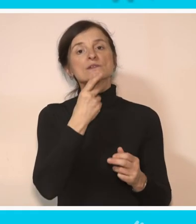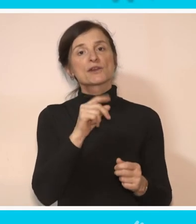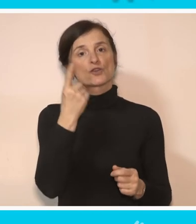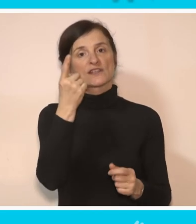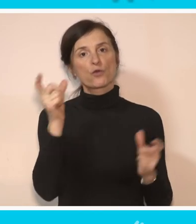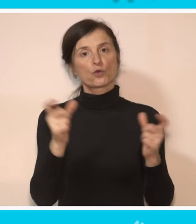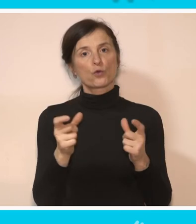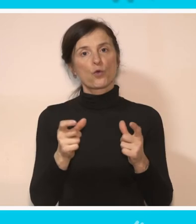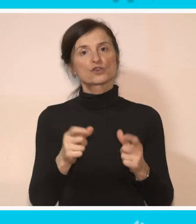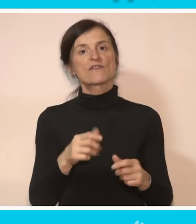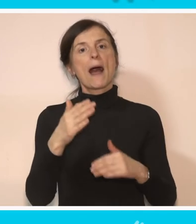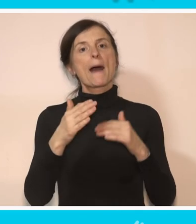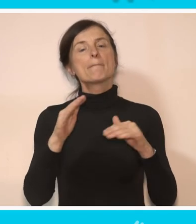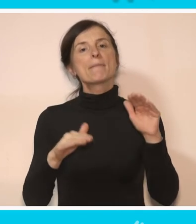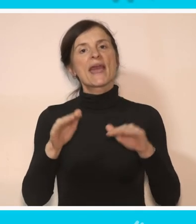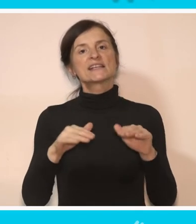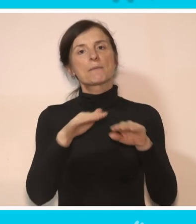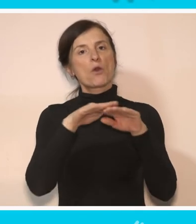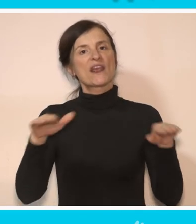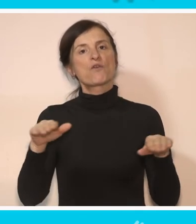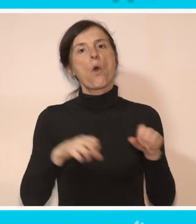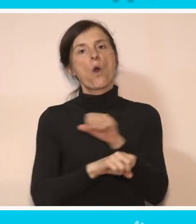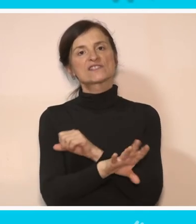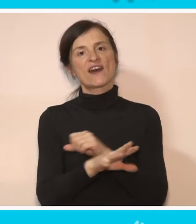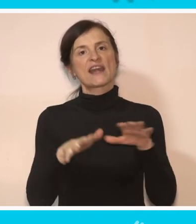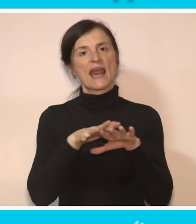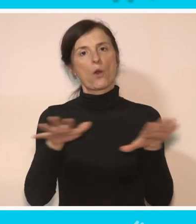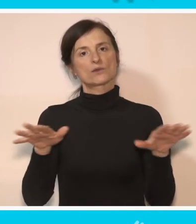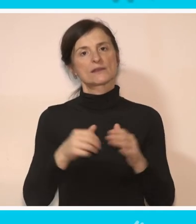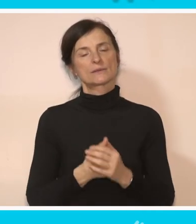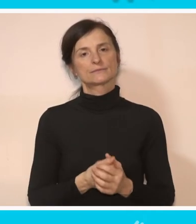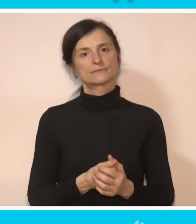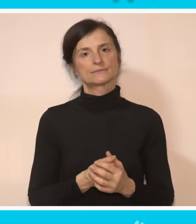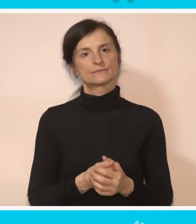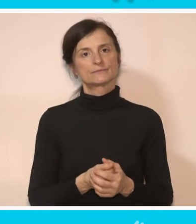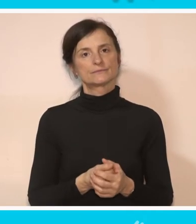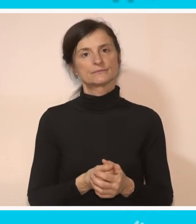uspešnost jednog društva meri se po nivou ostvarene inkluzije.